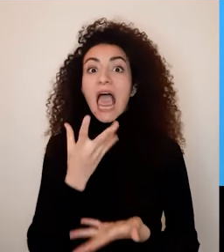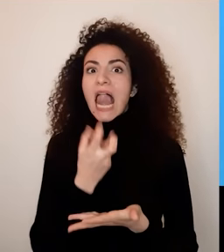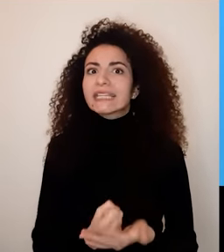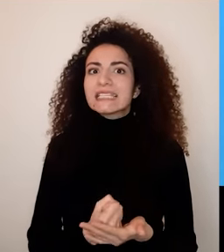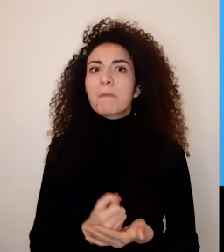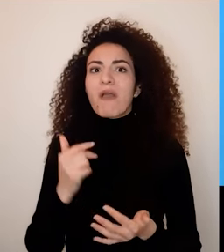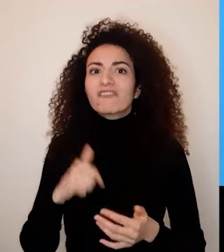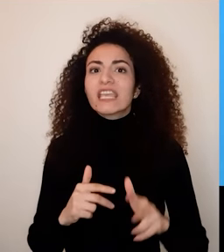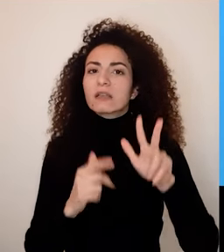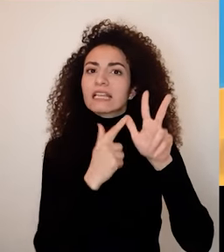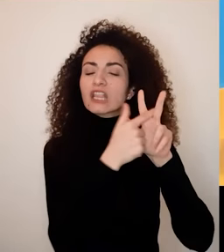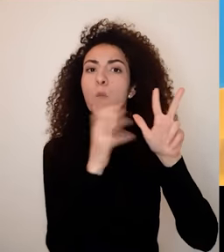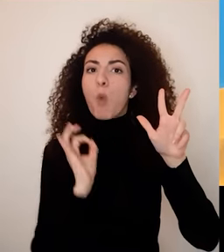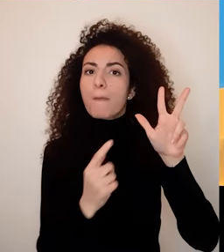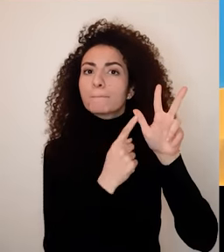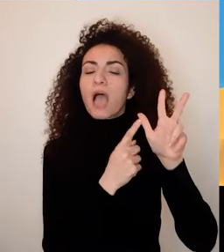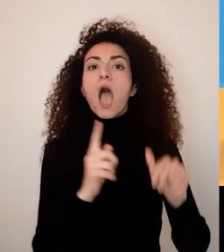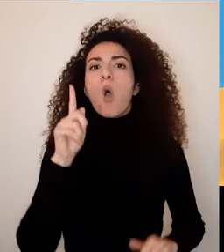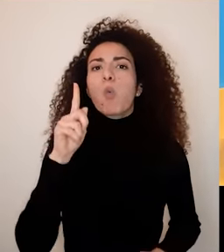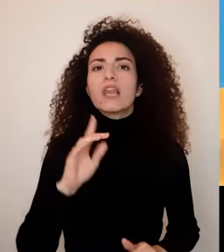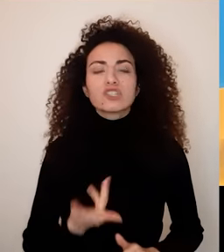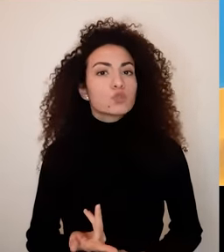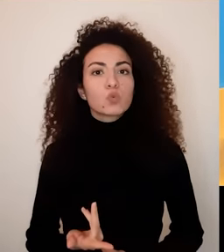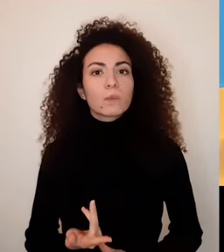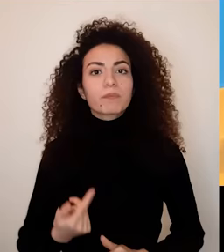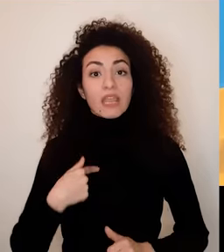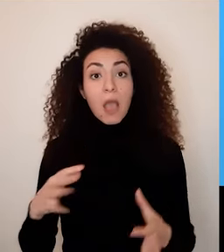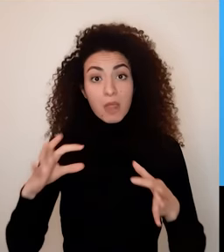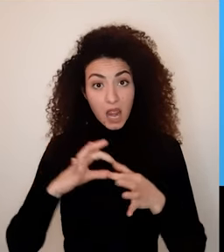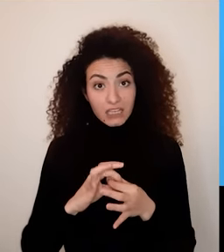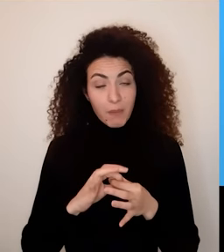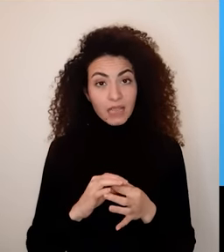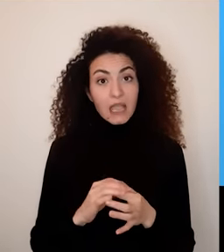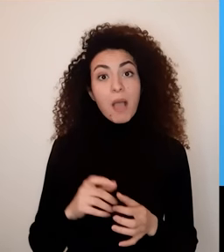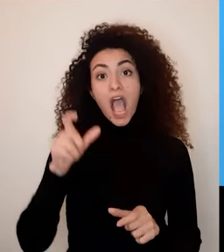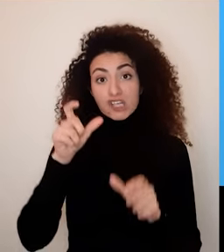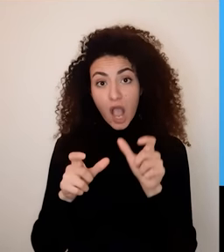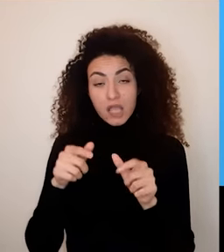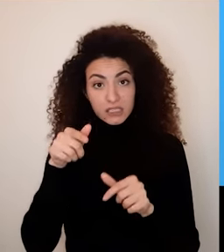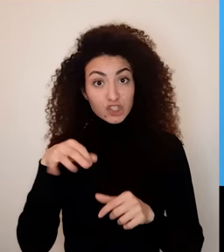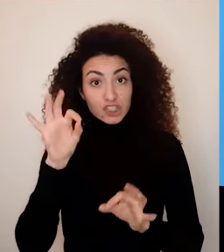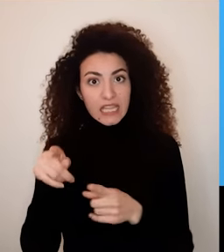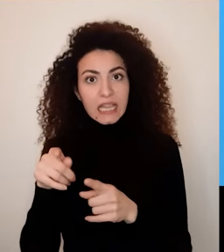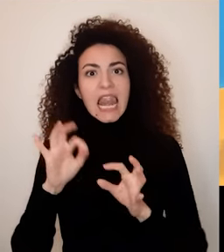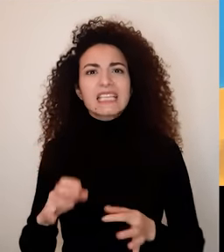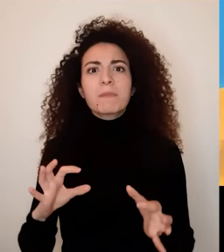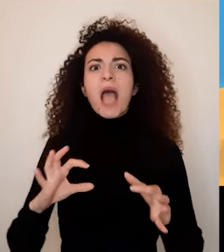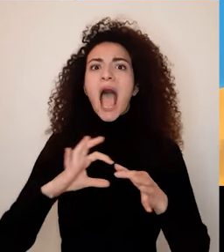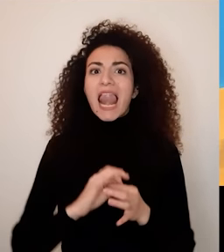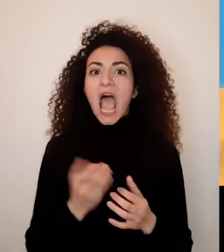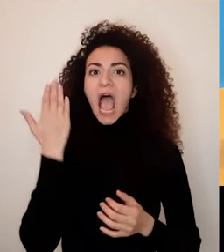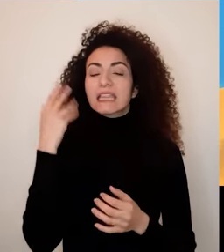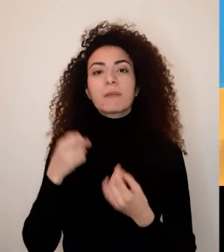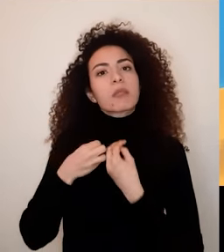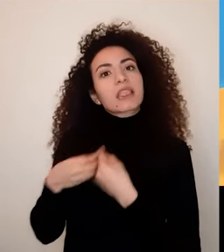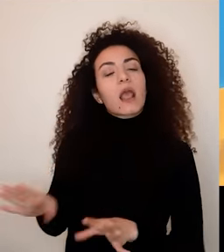الزواج وتكوين العائلة الآخر بيطالب 3 شروط مسبقة أولاً من أجل القدرة على الارتباط الآخر لابد من